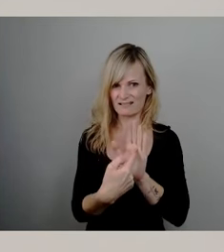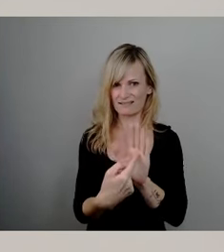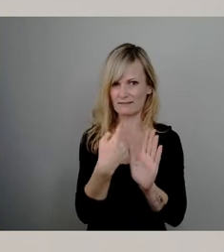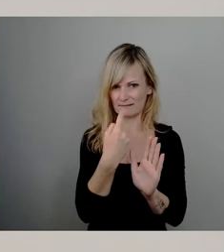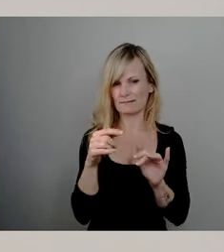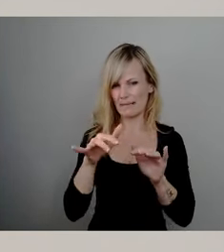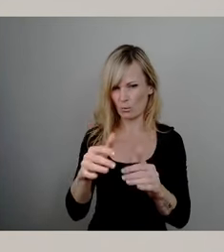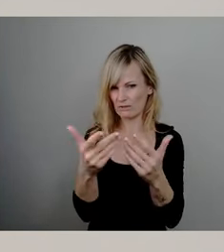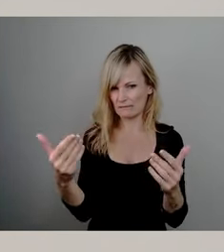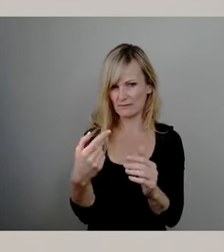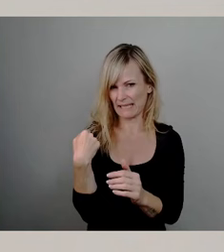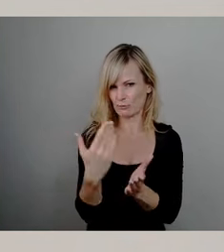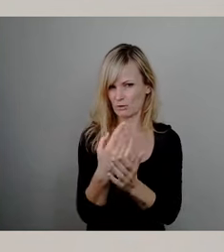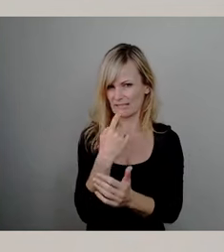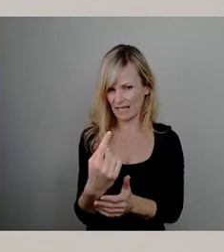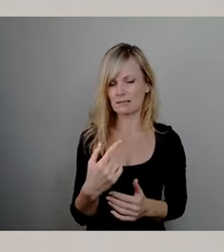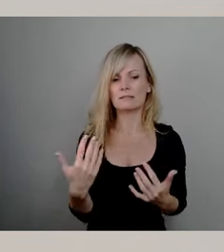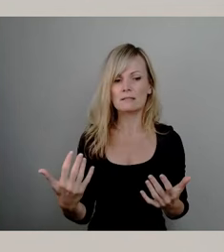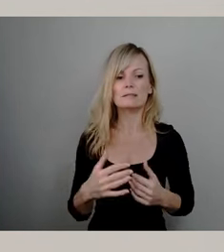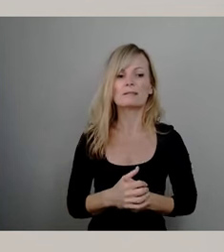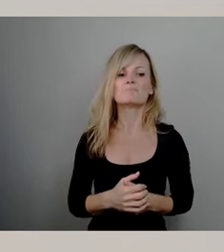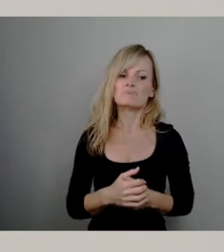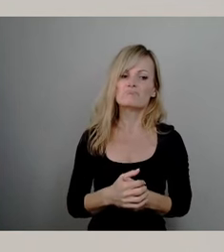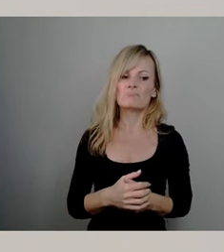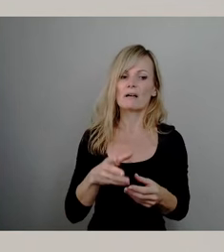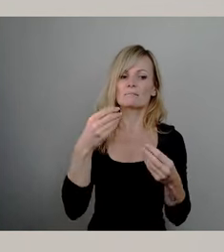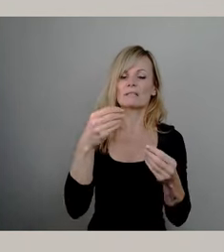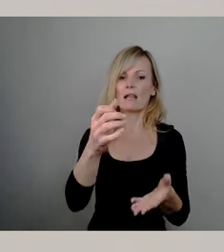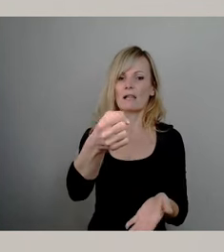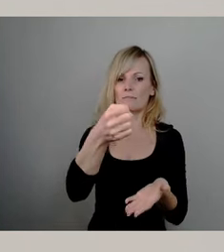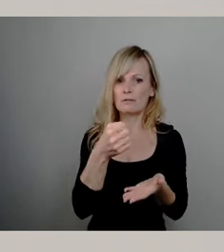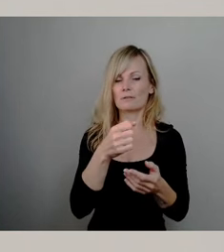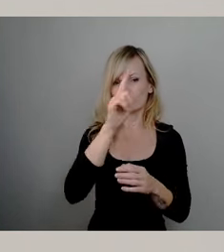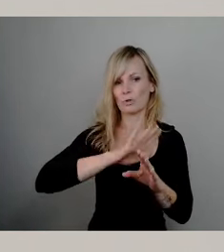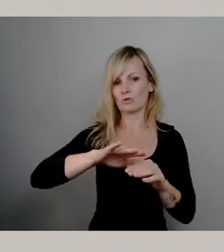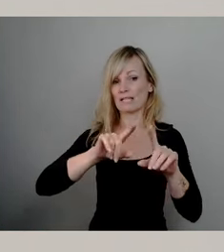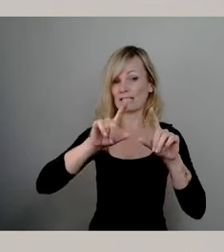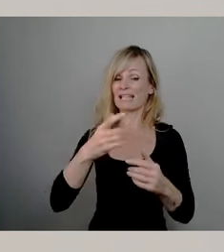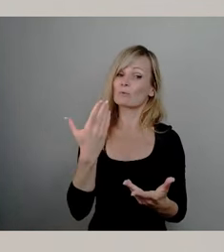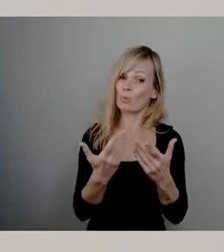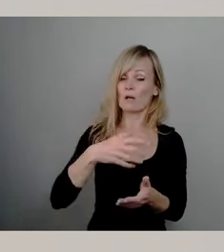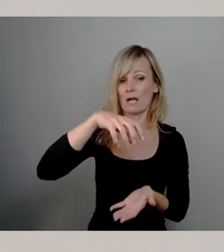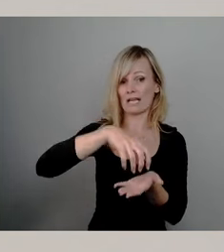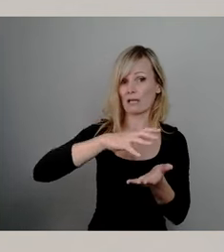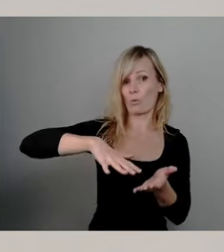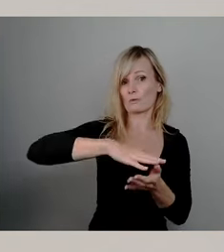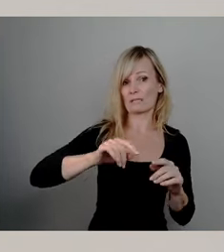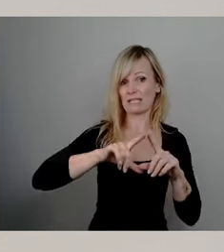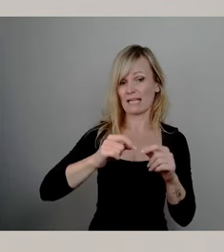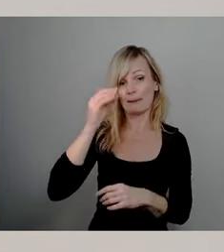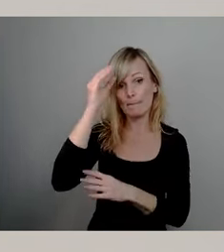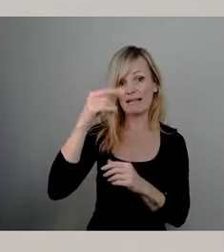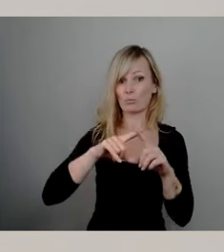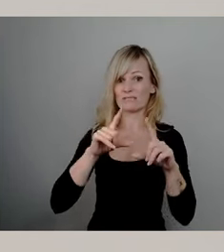sozusagen vom Deutschlandticket herkommen oder über Regionalisierungsmittel beziehungsweise Bildungsticket,